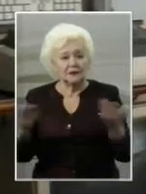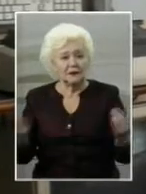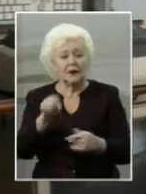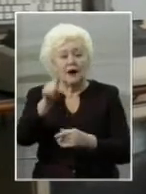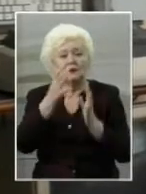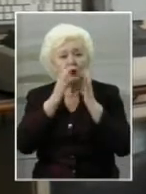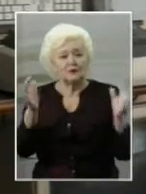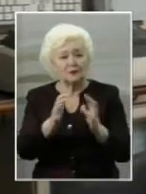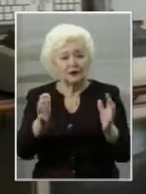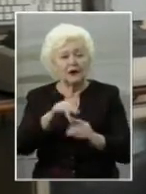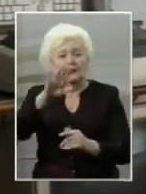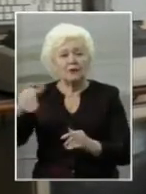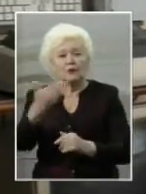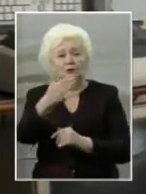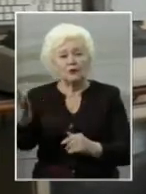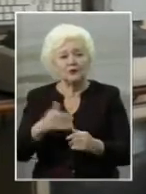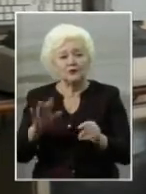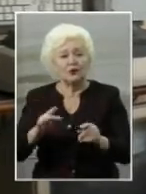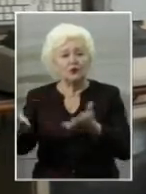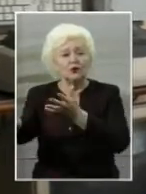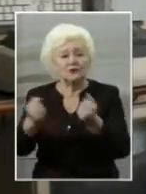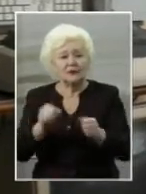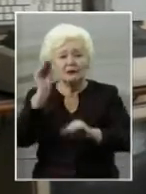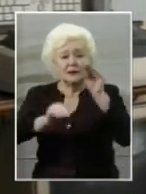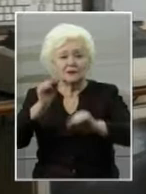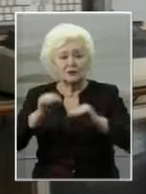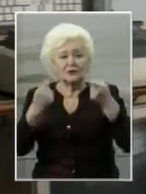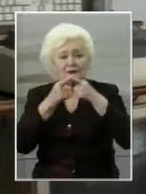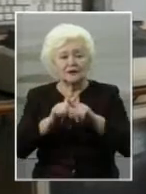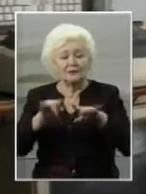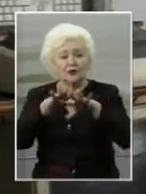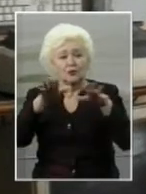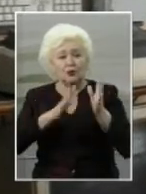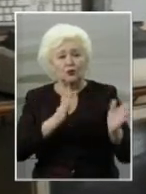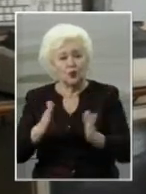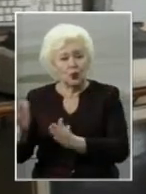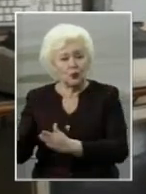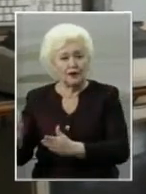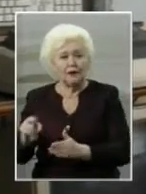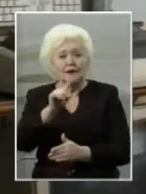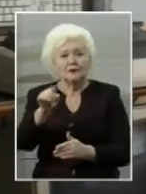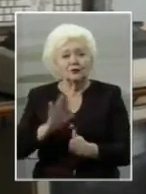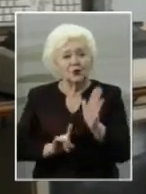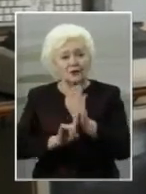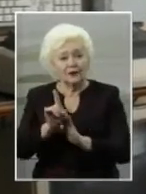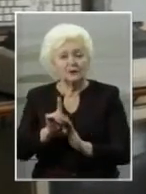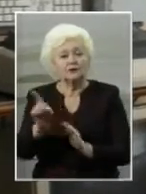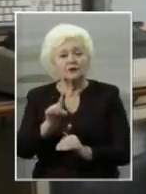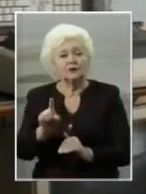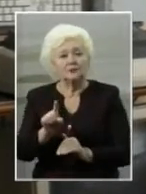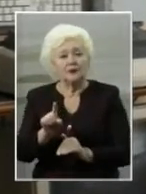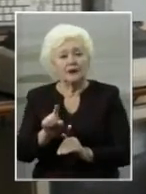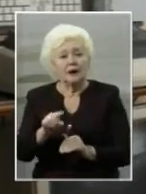вони зберігалися, а потім з'явилася ідея дістати та зібрати цю техніку до купи і використовувати для вивчення епохи народження та